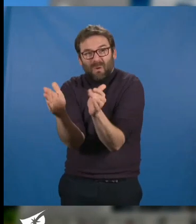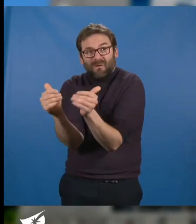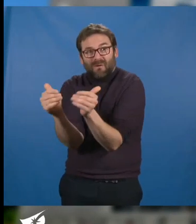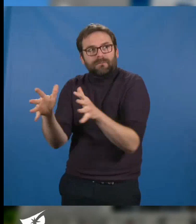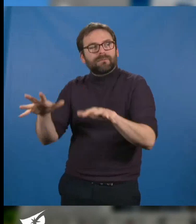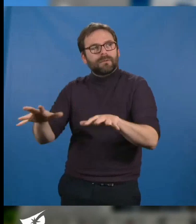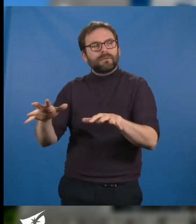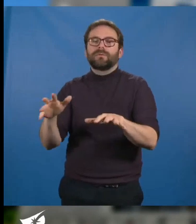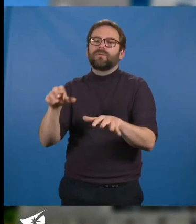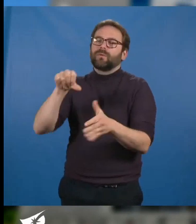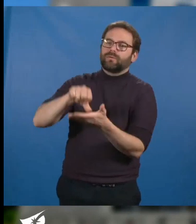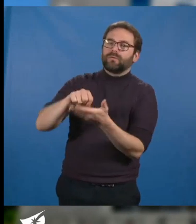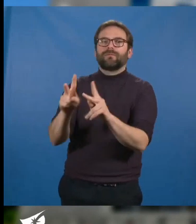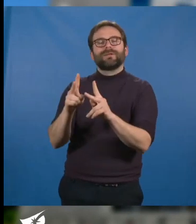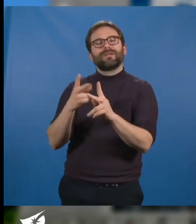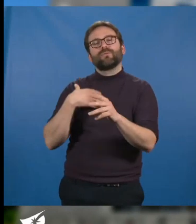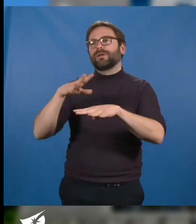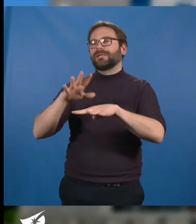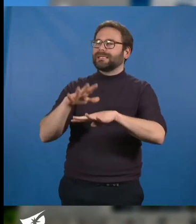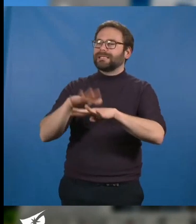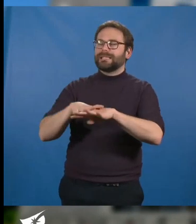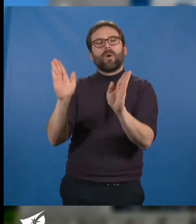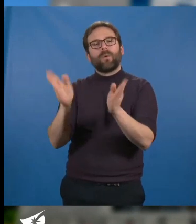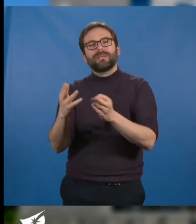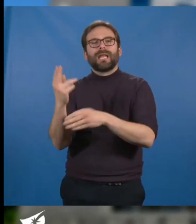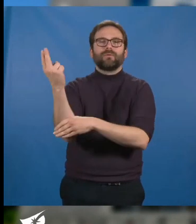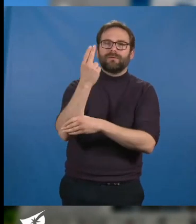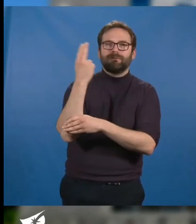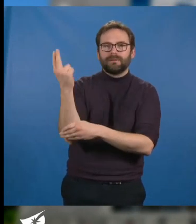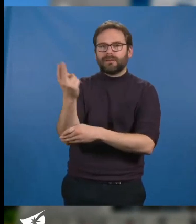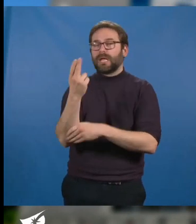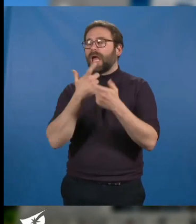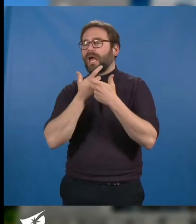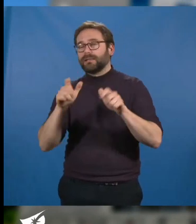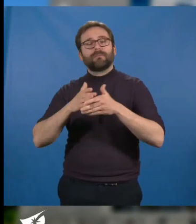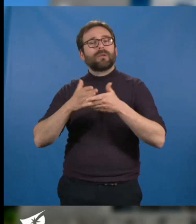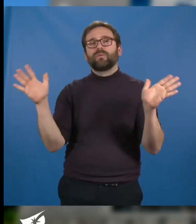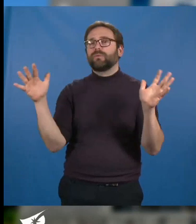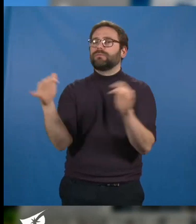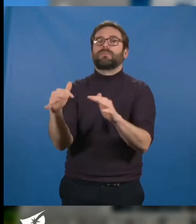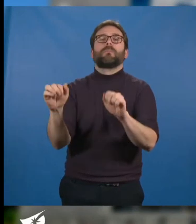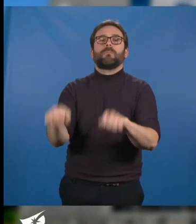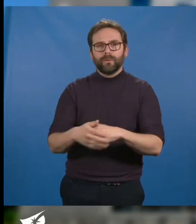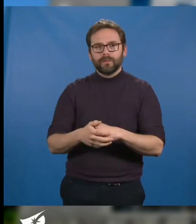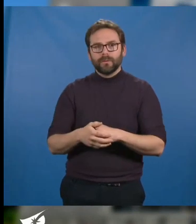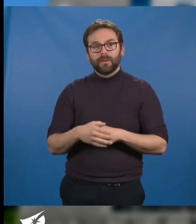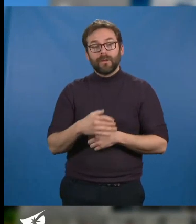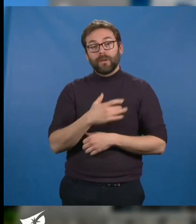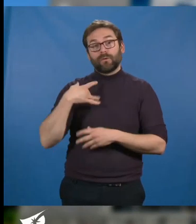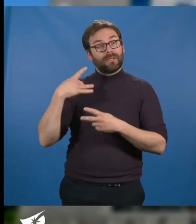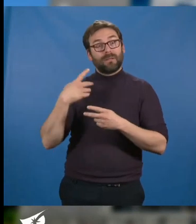cœur de la ville un quartier hospitalo-universitaire accessible à tous. Défendre la santé publique est une